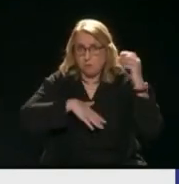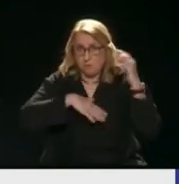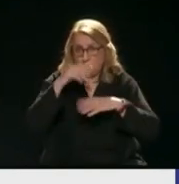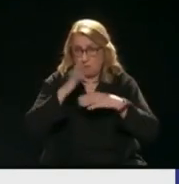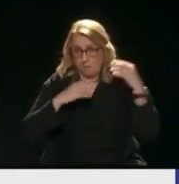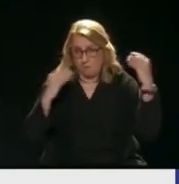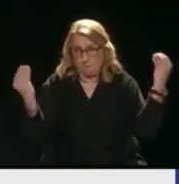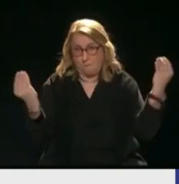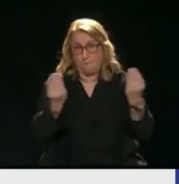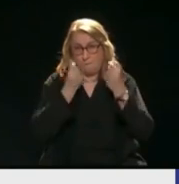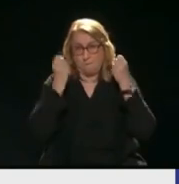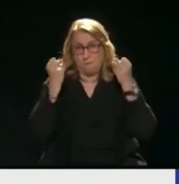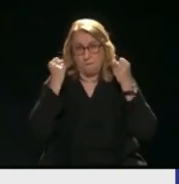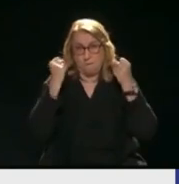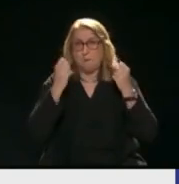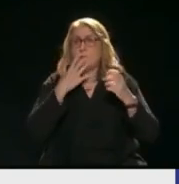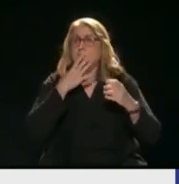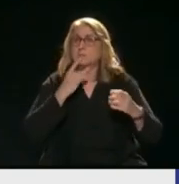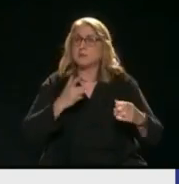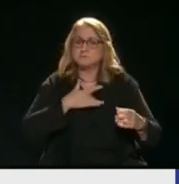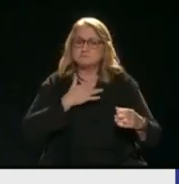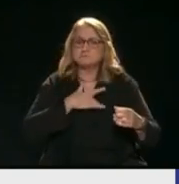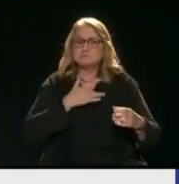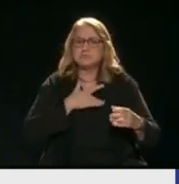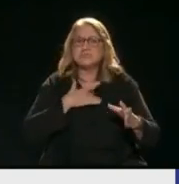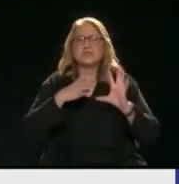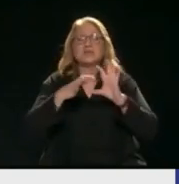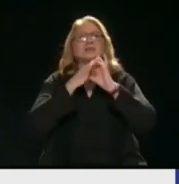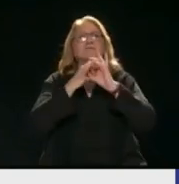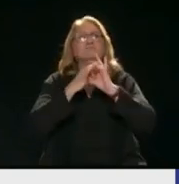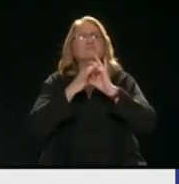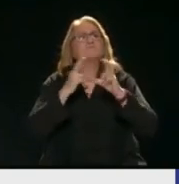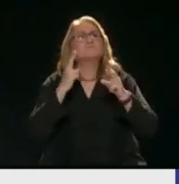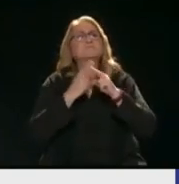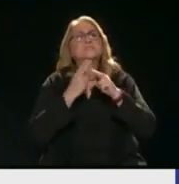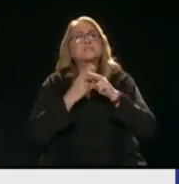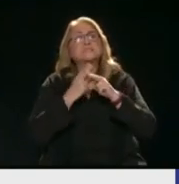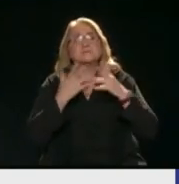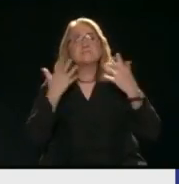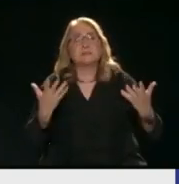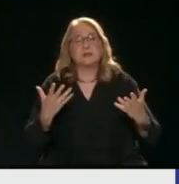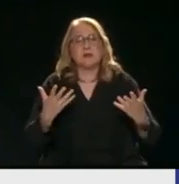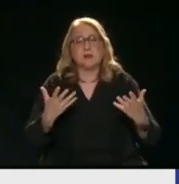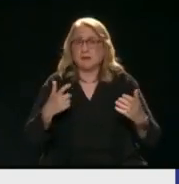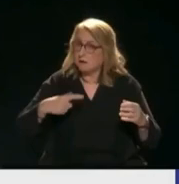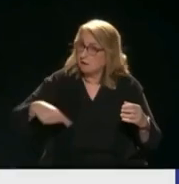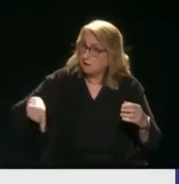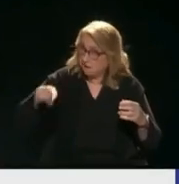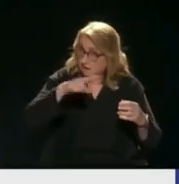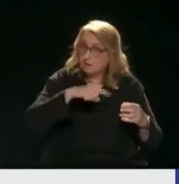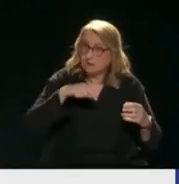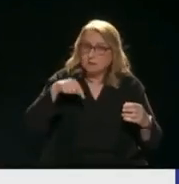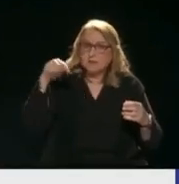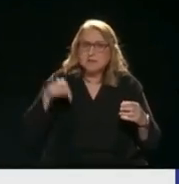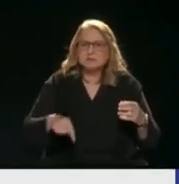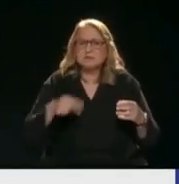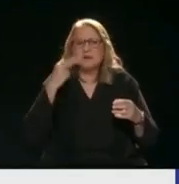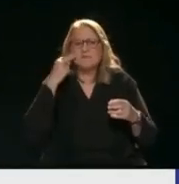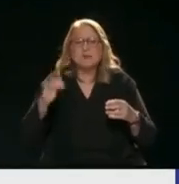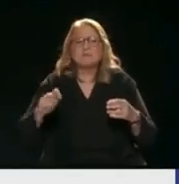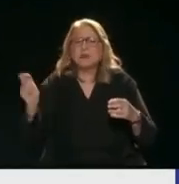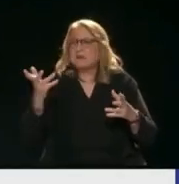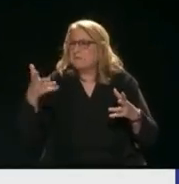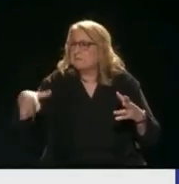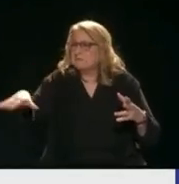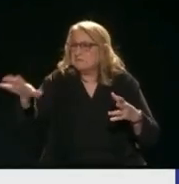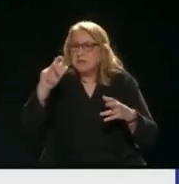πραγματικές συνθέσεις ψυχών Που αξίζει τον κόπο Στην ίδια την πολιτεία Και σήμερα έχουμε πέντε σκουπίδια Και διοικούν τα παιδιά